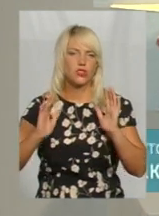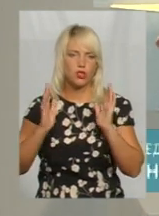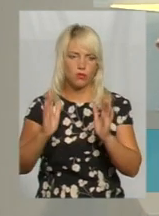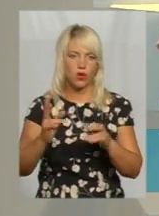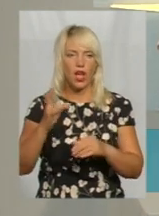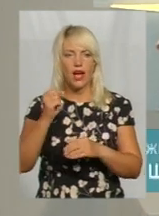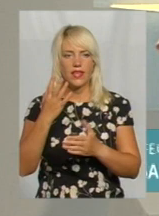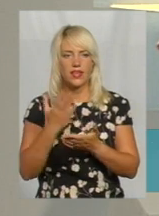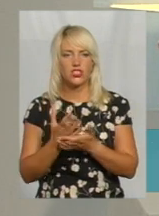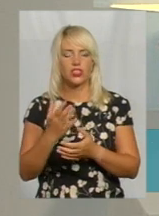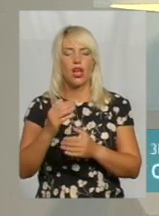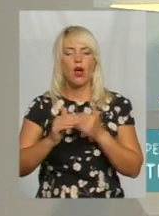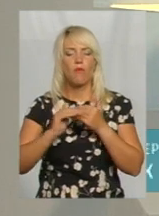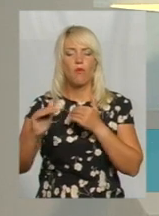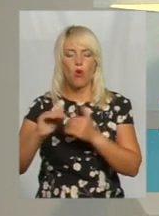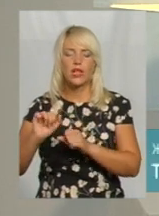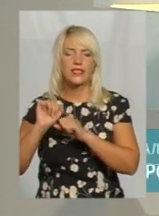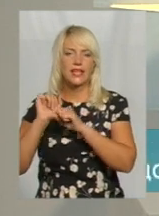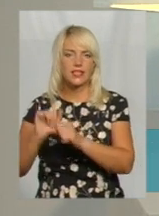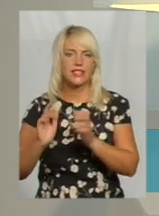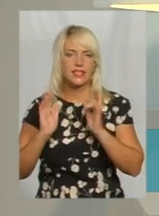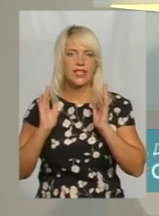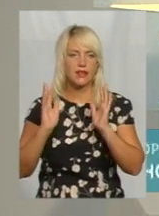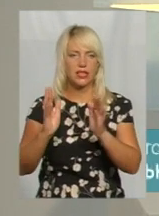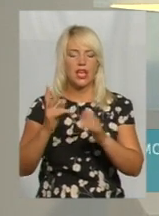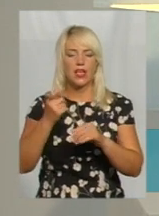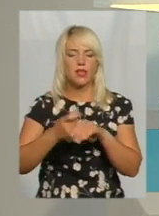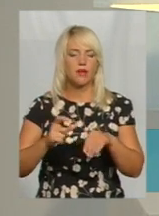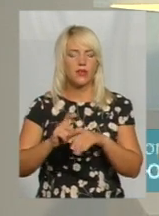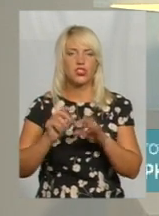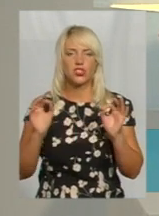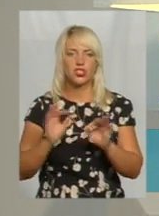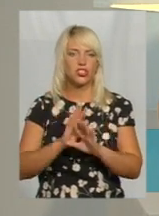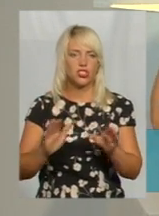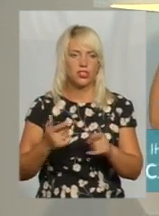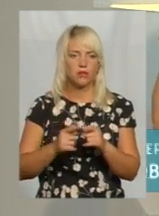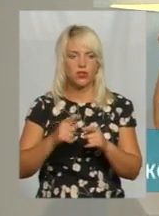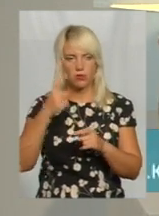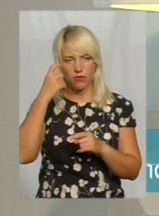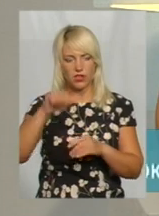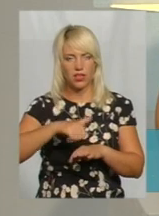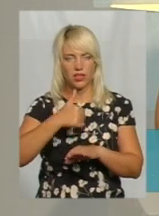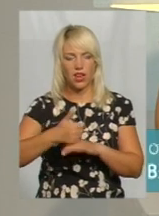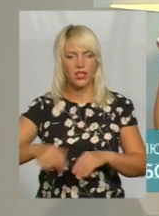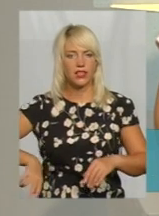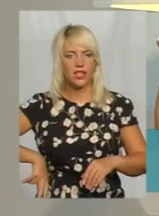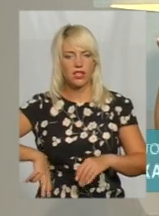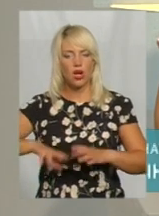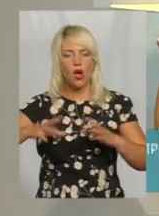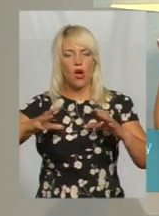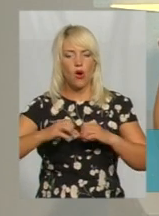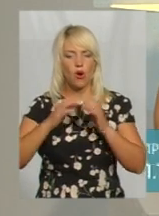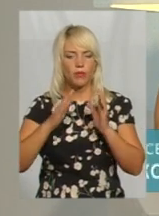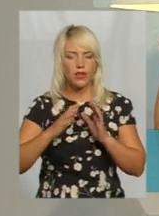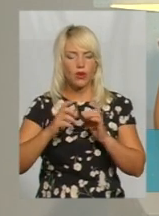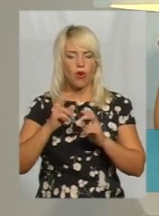а є ще полезахисні лісосмуги, і більшість з яких нічийні. Про це нам повідомив гендиректор об'єднання Хмельницьк Агроліс